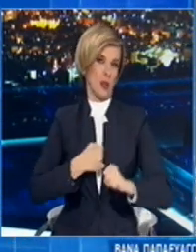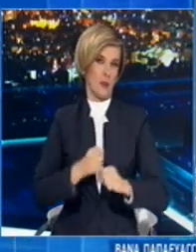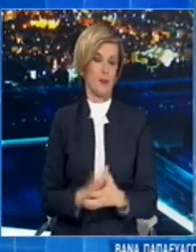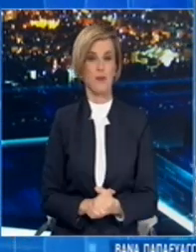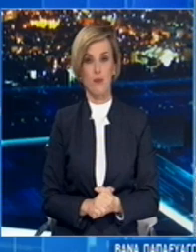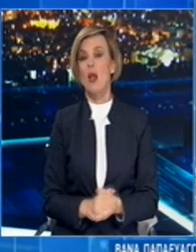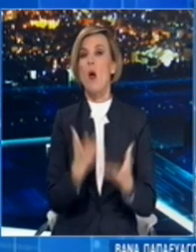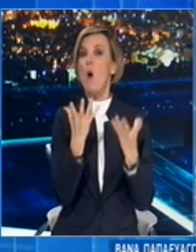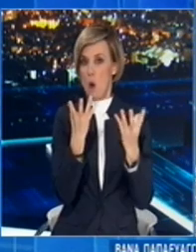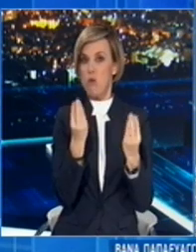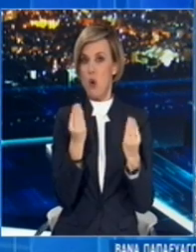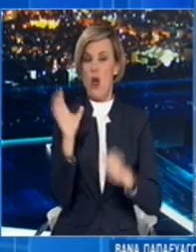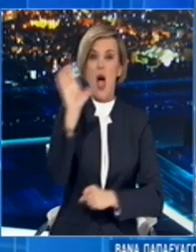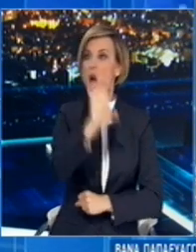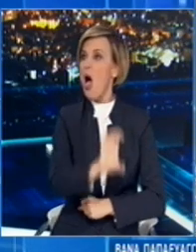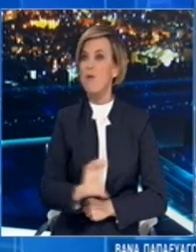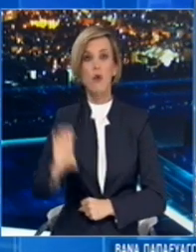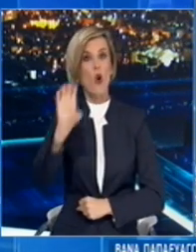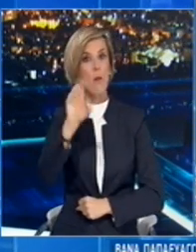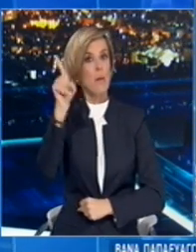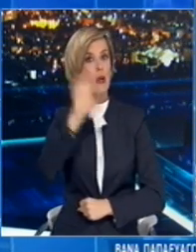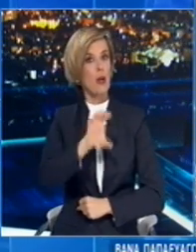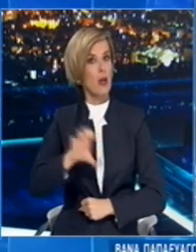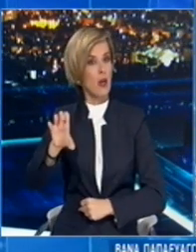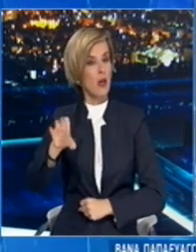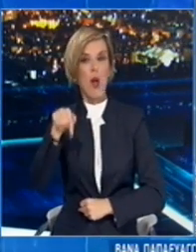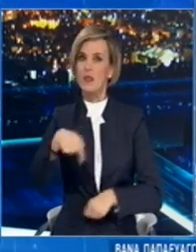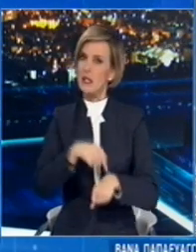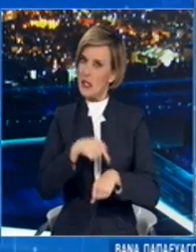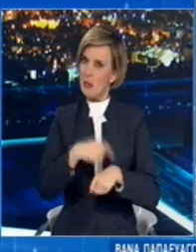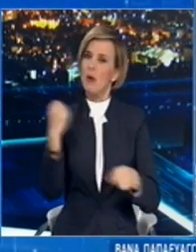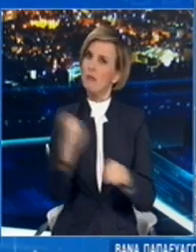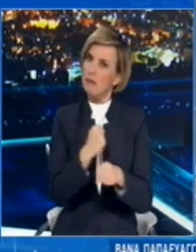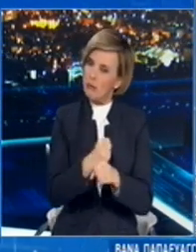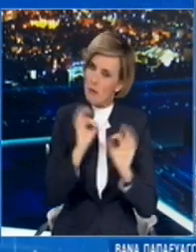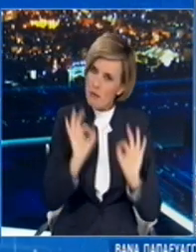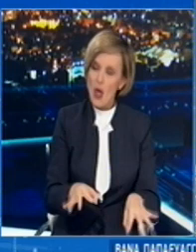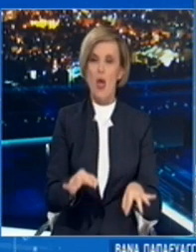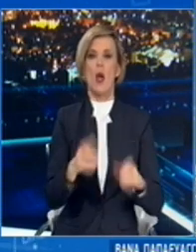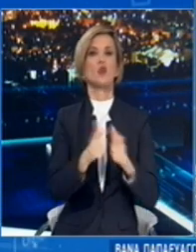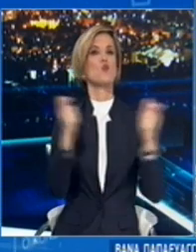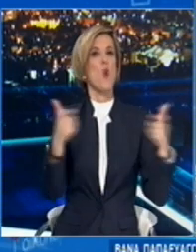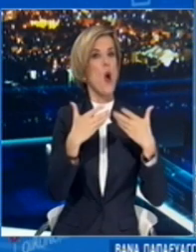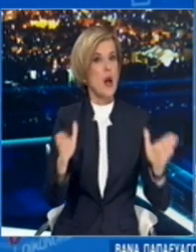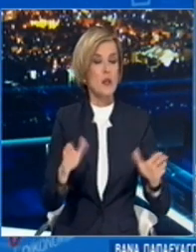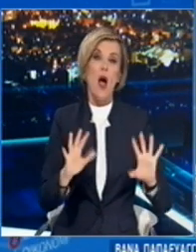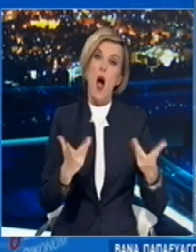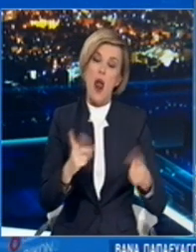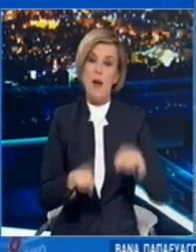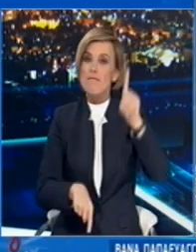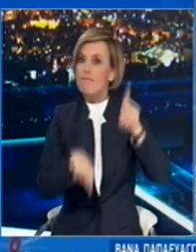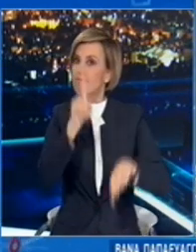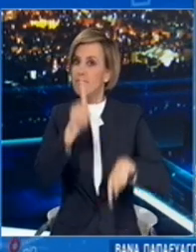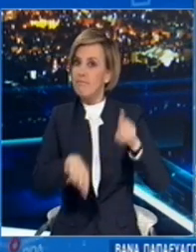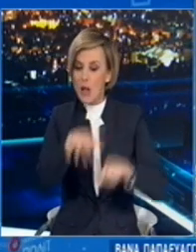ευρωπαϊκές χώρες που κατέφεραν να διατηρήσουν τη λειτουργία της εκπαίδευσης, όπως και άλλες δεστηριότητες. Σας θυμίζω ότι ελάχιστες είναι οι χώρες στην